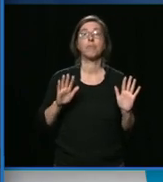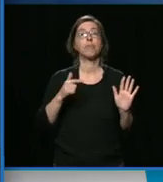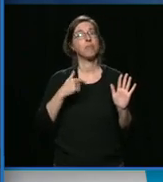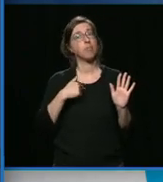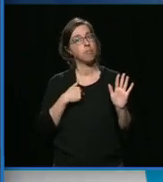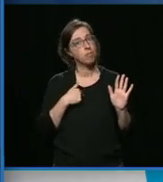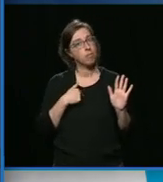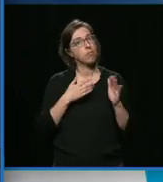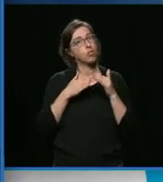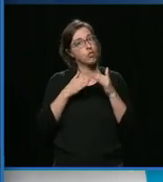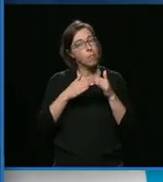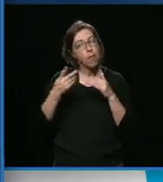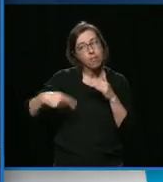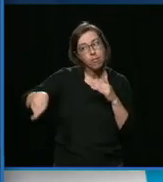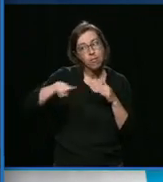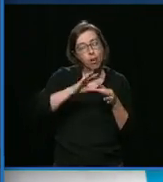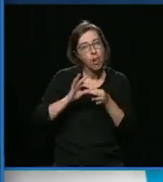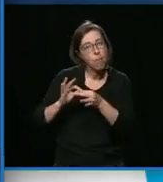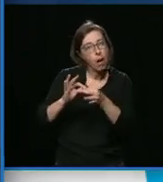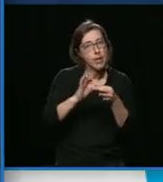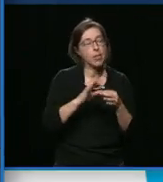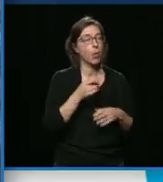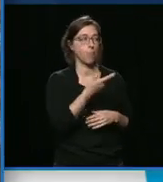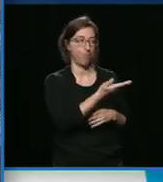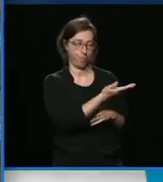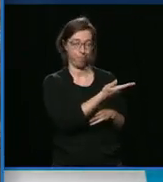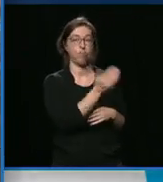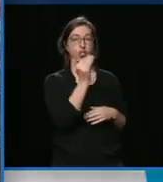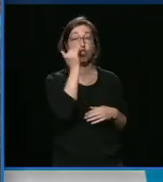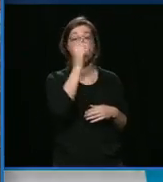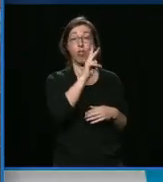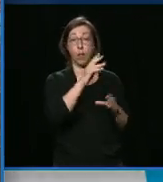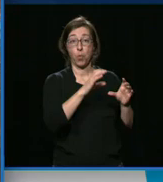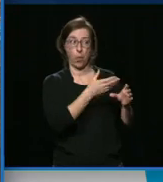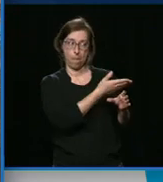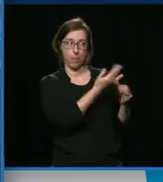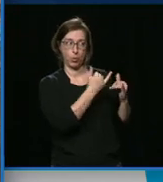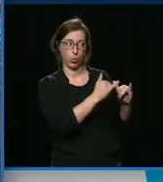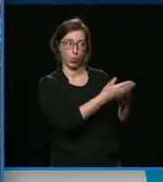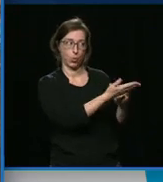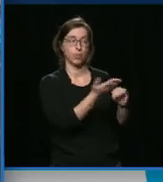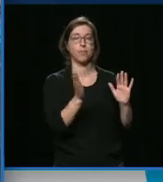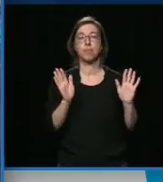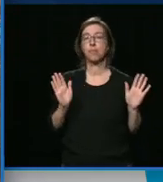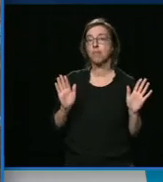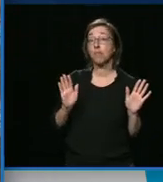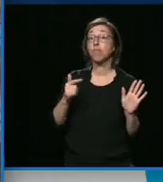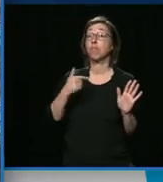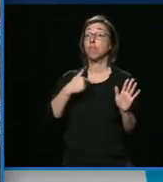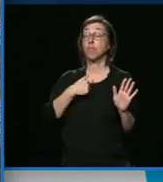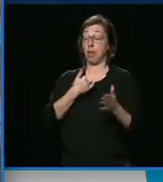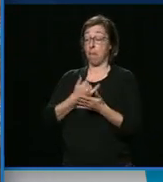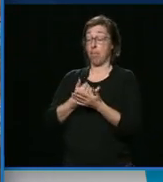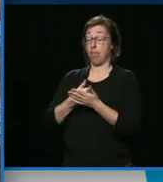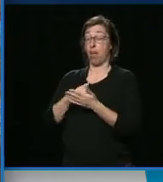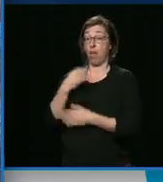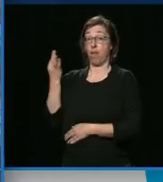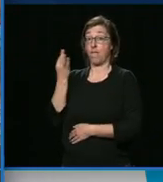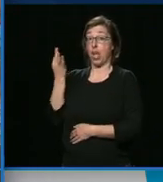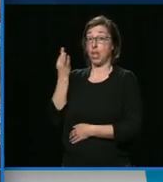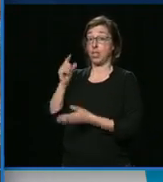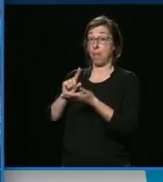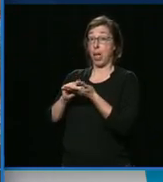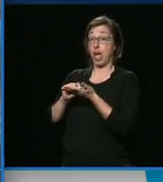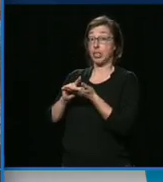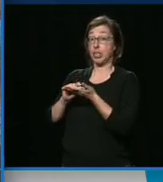collaboration, M. le chef du deuxième groupe. Et si mes propos ont blessé le premier ministre, je les retire. Revenons sur le